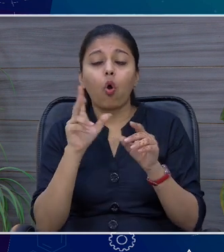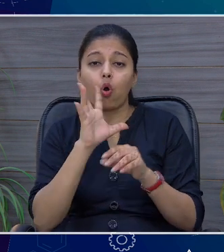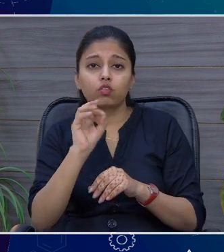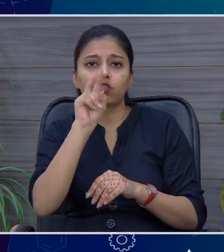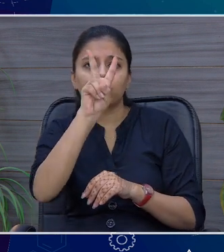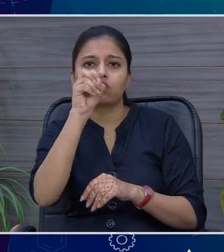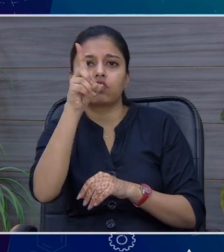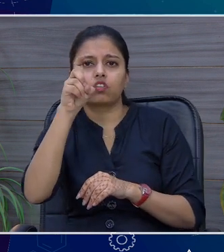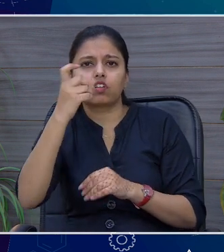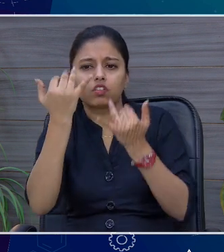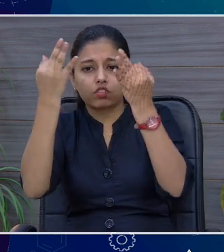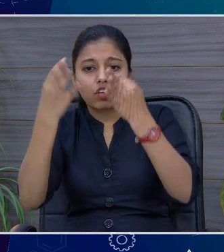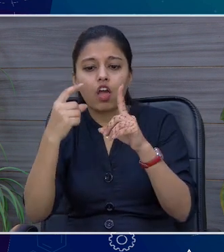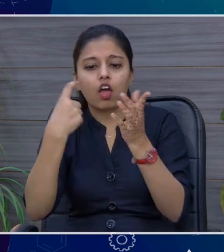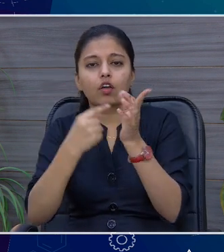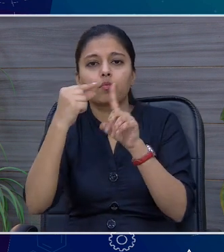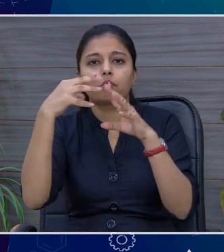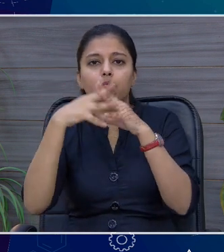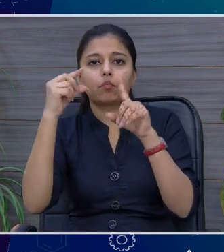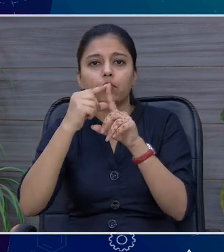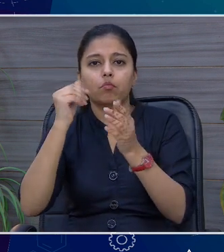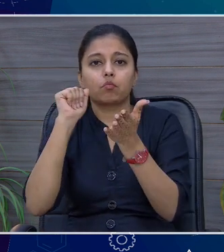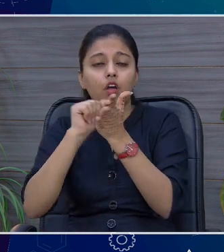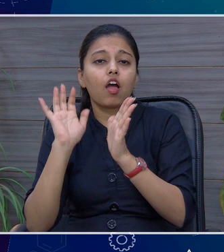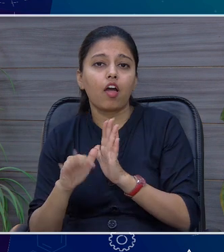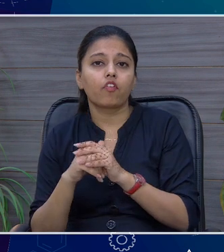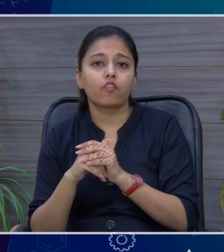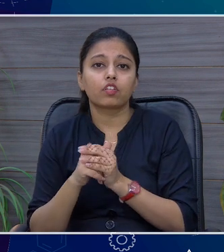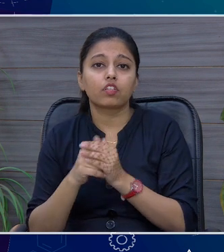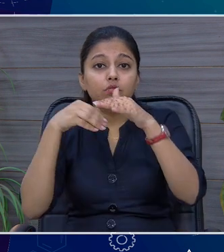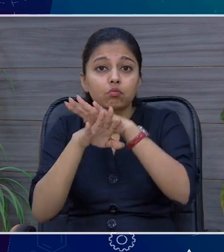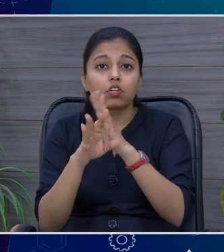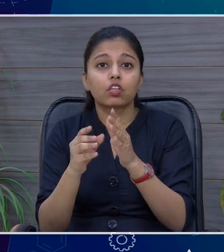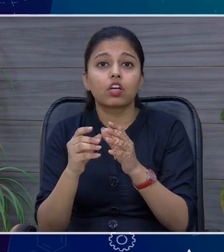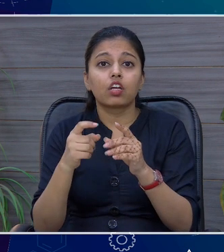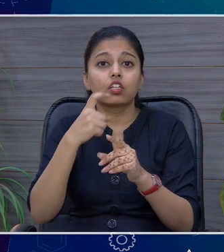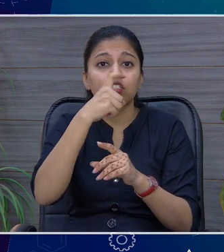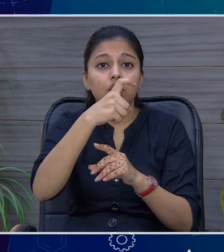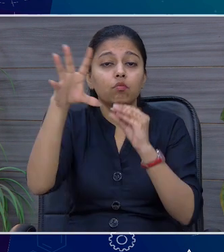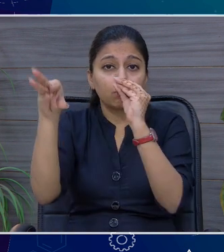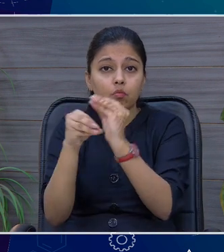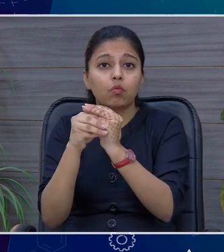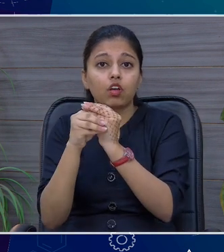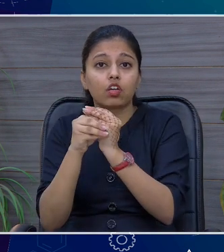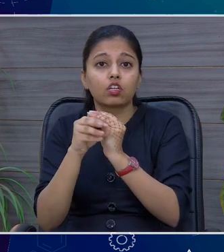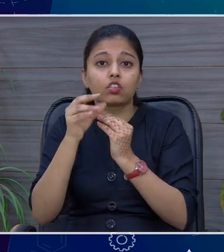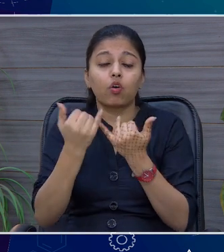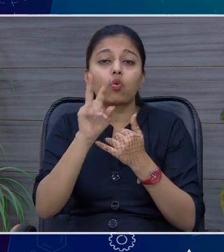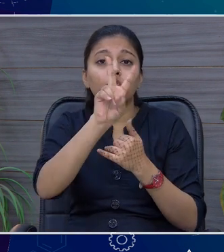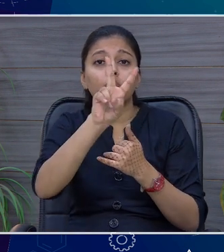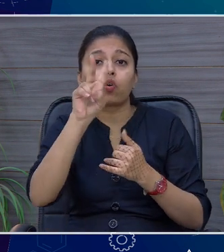मूझे लिए व साइप्स एपी को